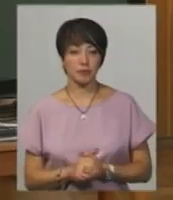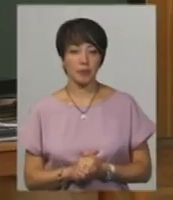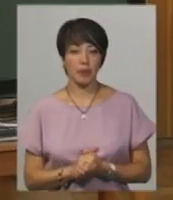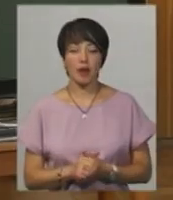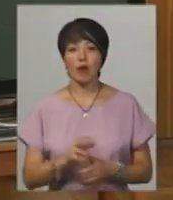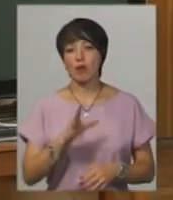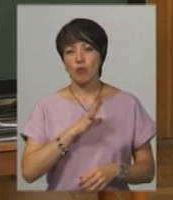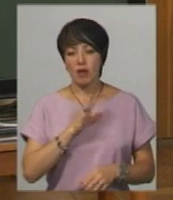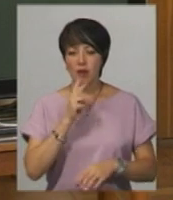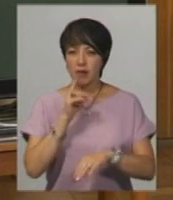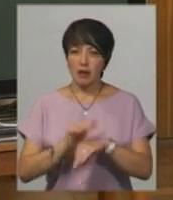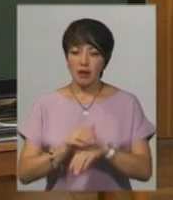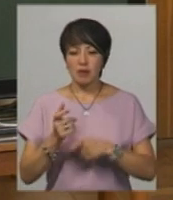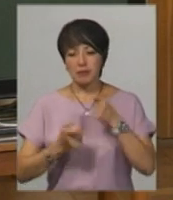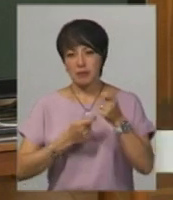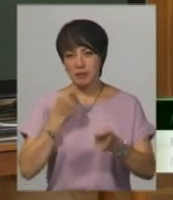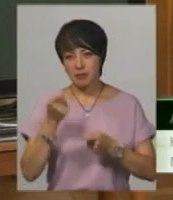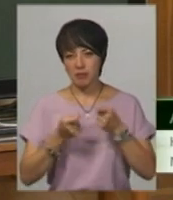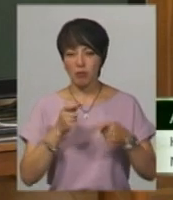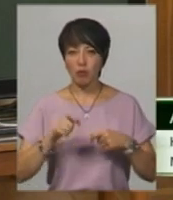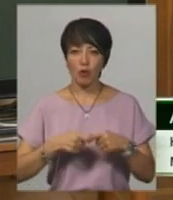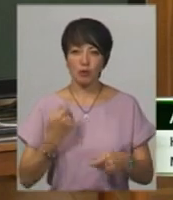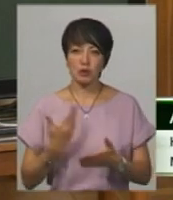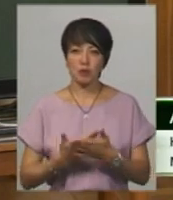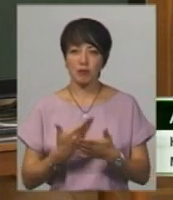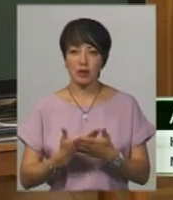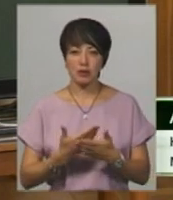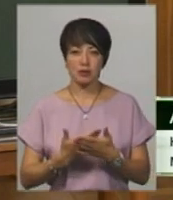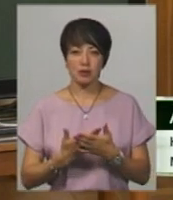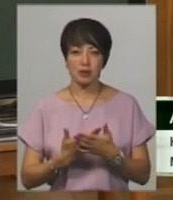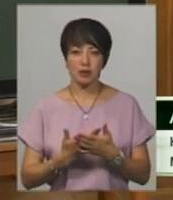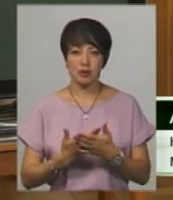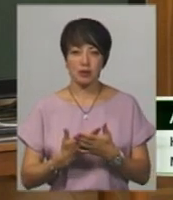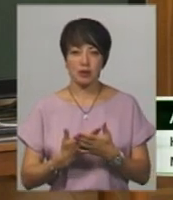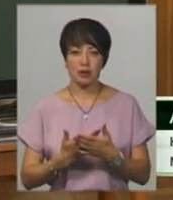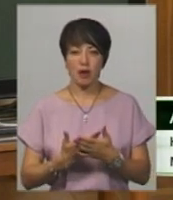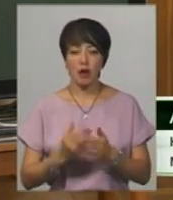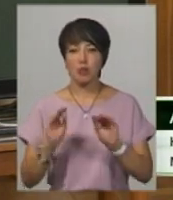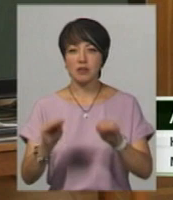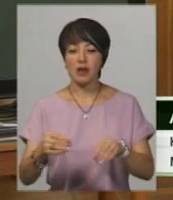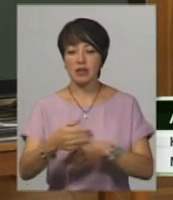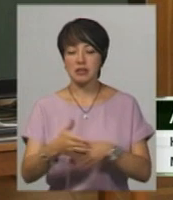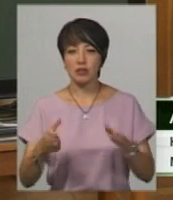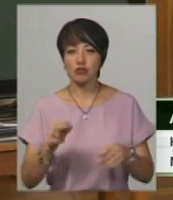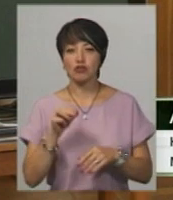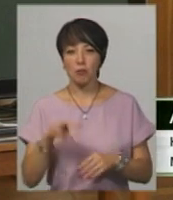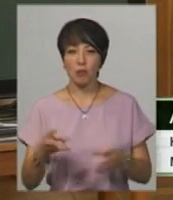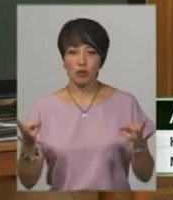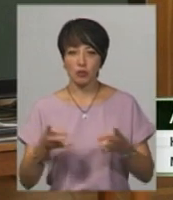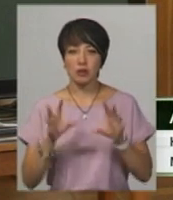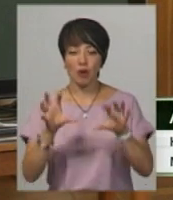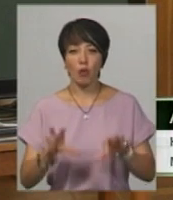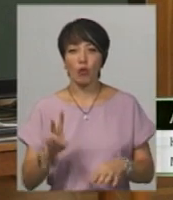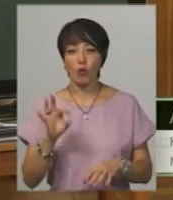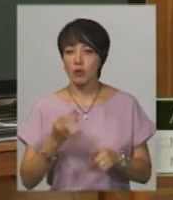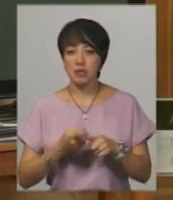Були виявлені незначні процедурні порушення. Наприклад, комісії виставляли скриньок менше, ніж того потребує закон. Але ми розуміємо, що це